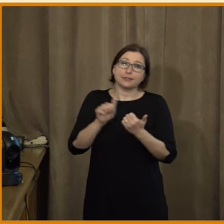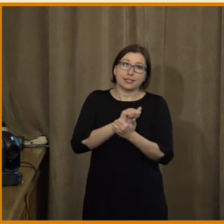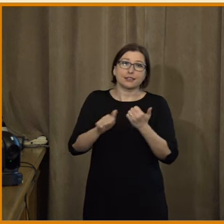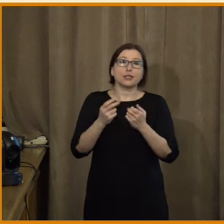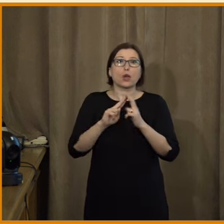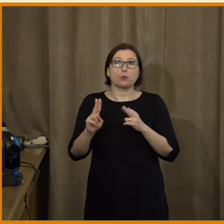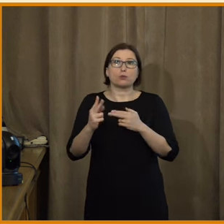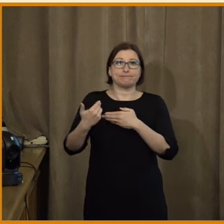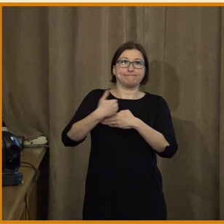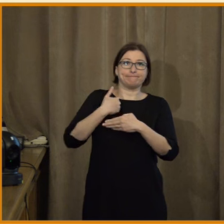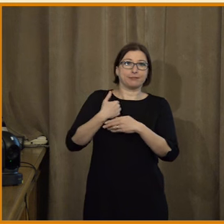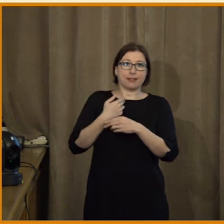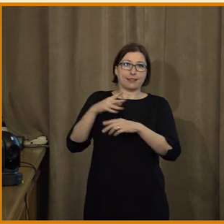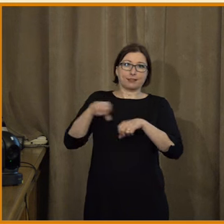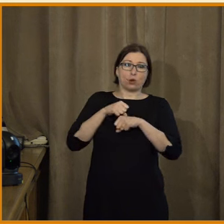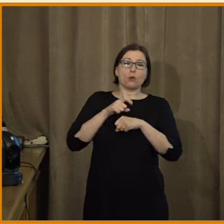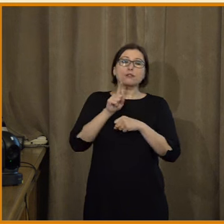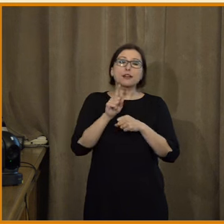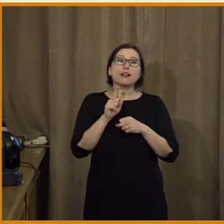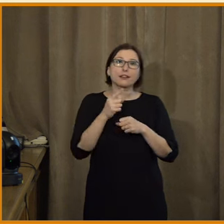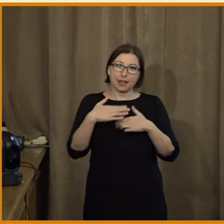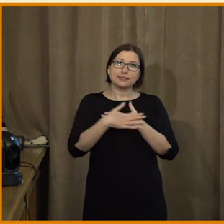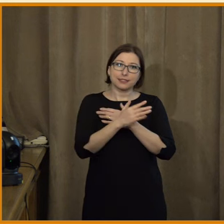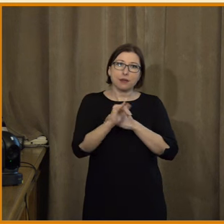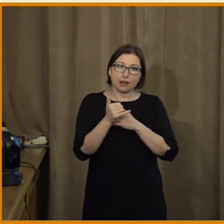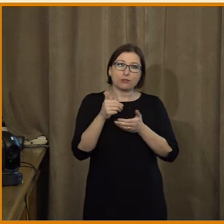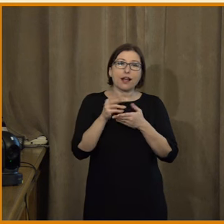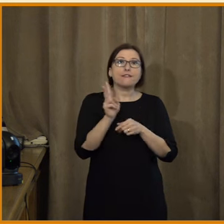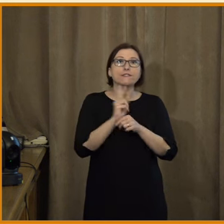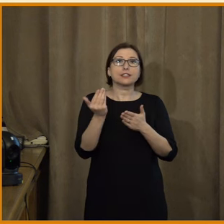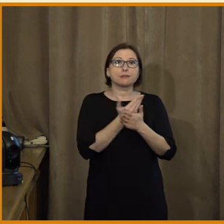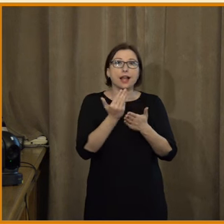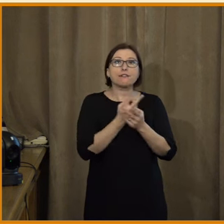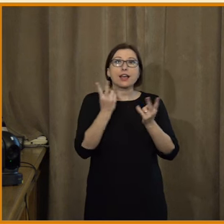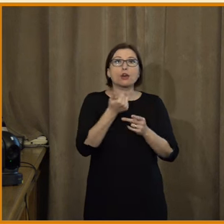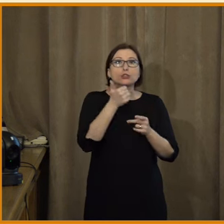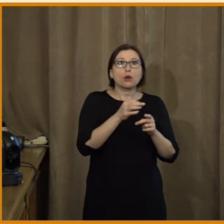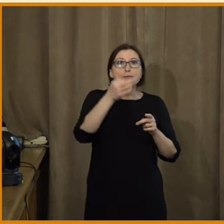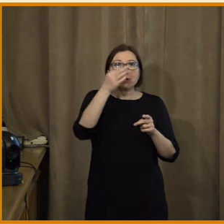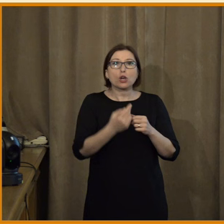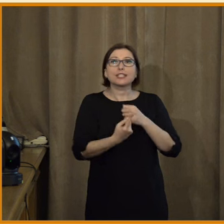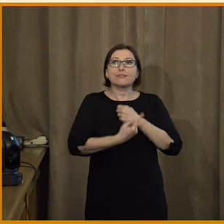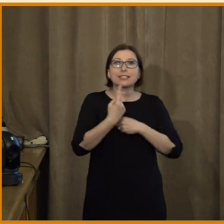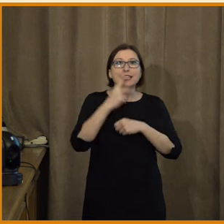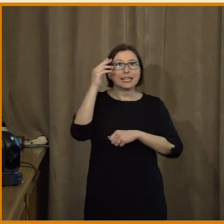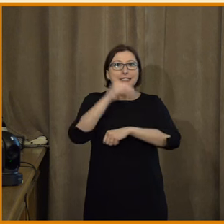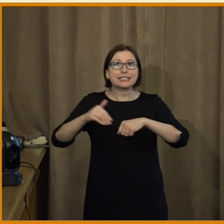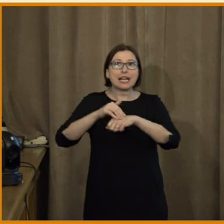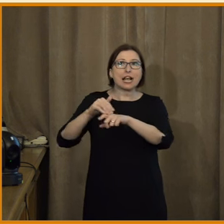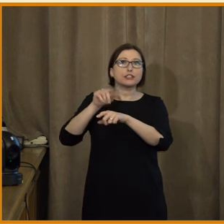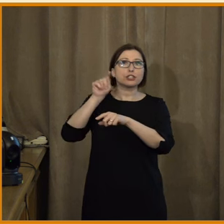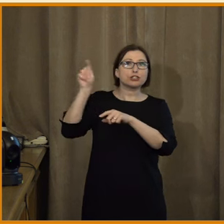mi to rozporovat, tak to vede k tomu, že my vlastně ty dezinformace vnímáme v podstatě stoprocentně jako důsledek toho zahraničního